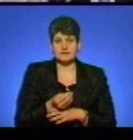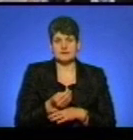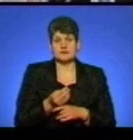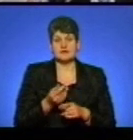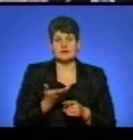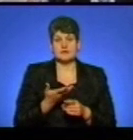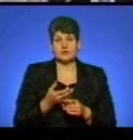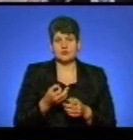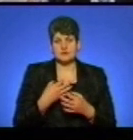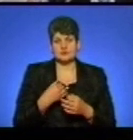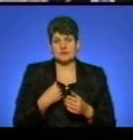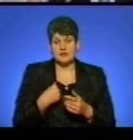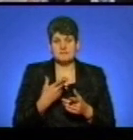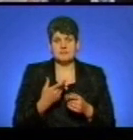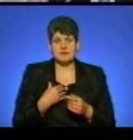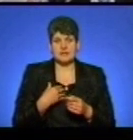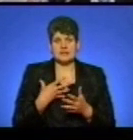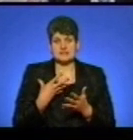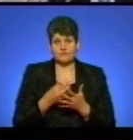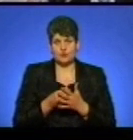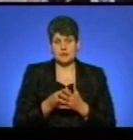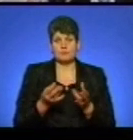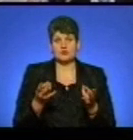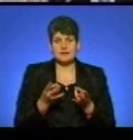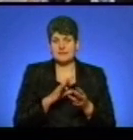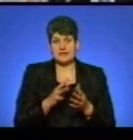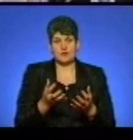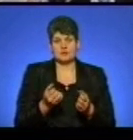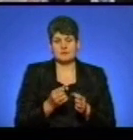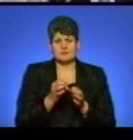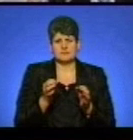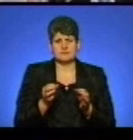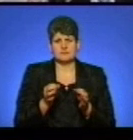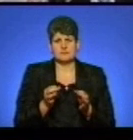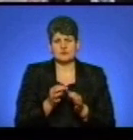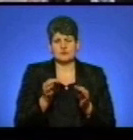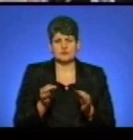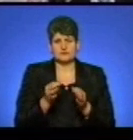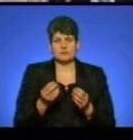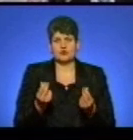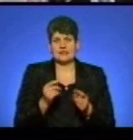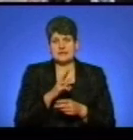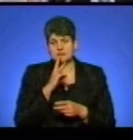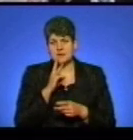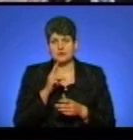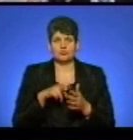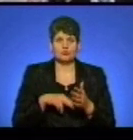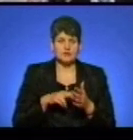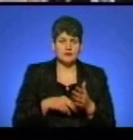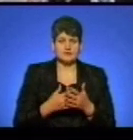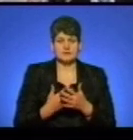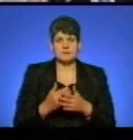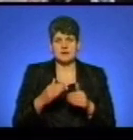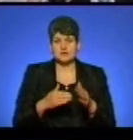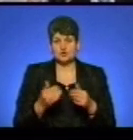обнулення алгоритму. І відповідно ми на свої потреби не отримуємо зовсім грошей. Ні на зарплату, ні на податки. Практично